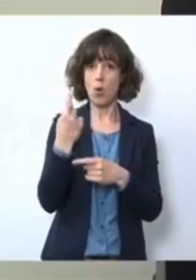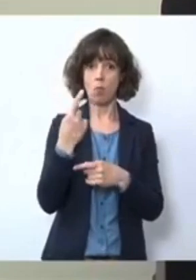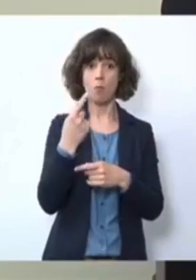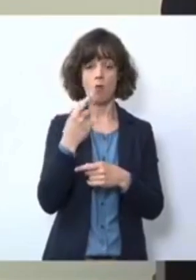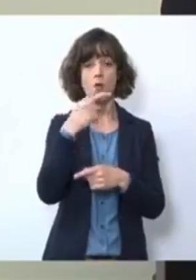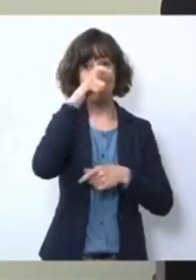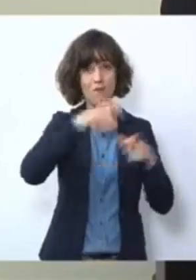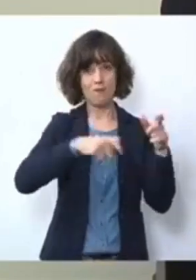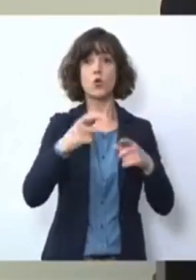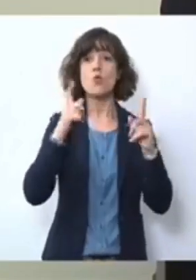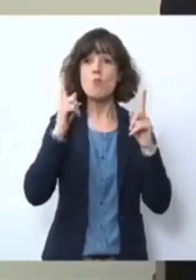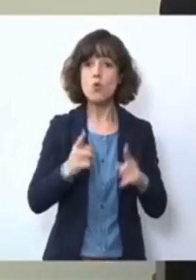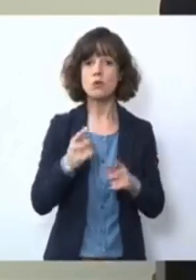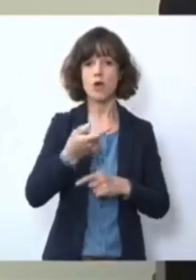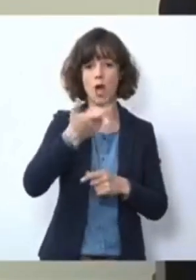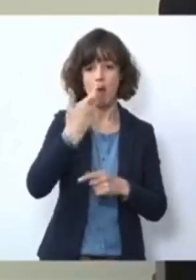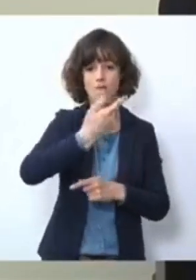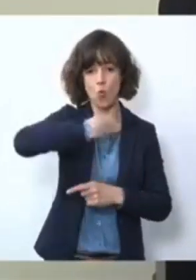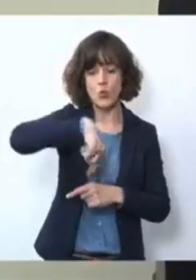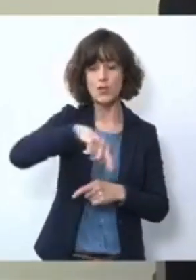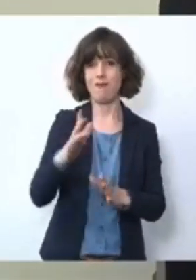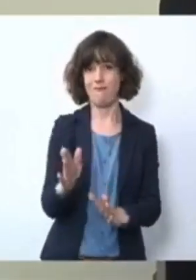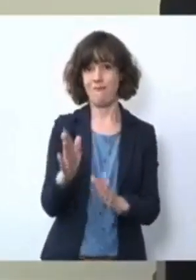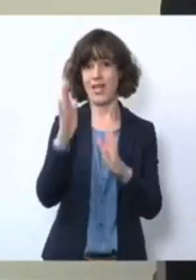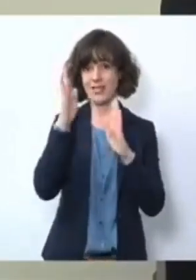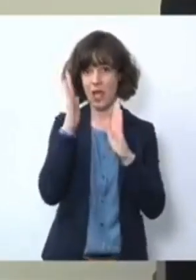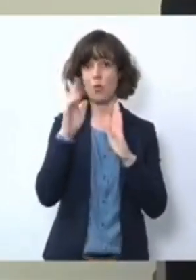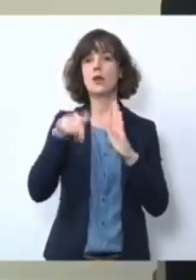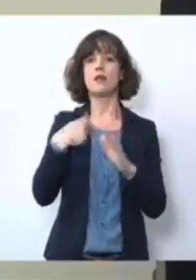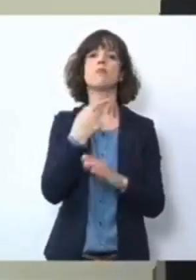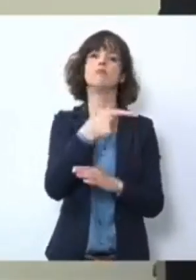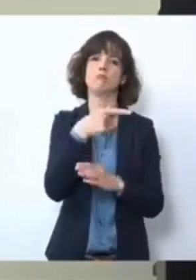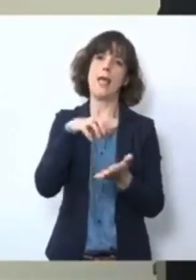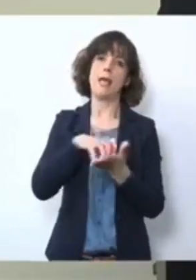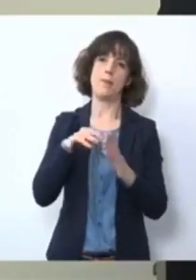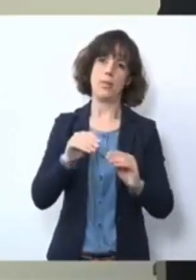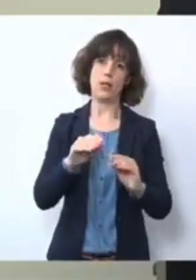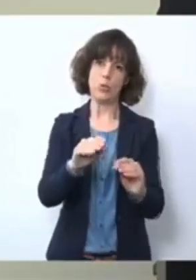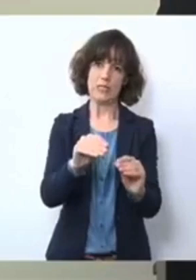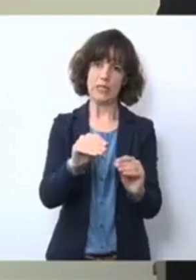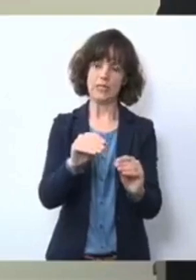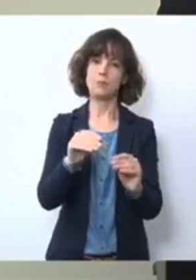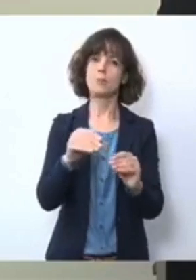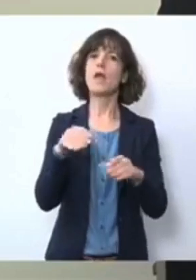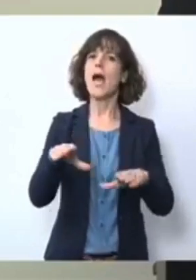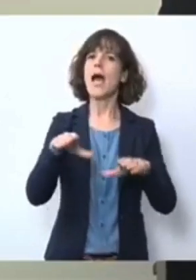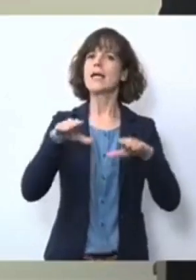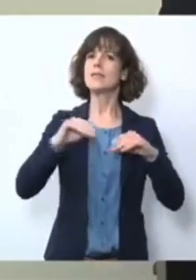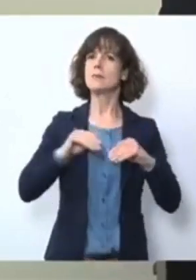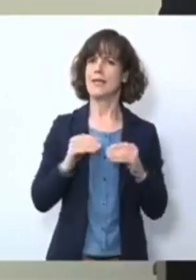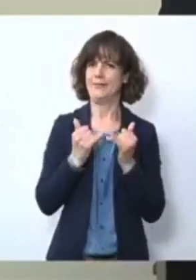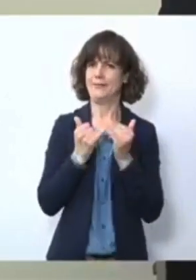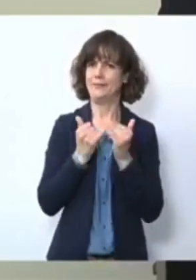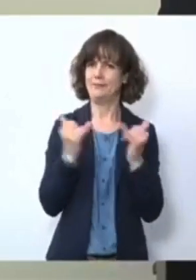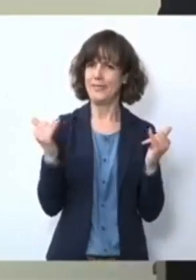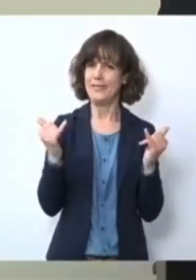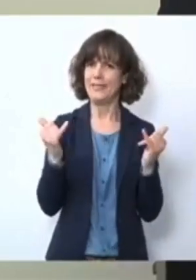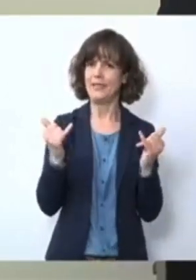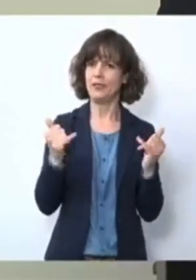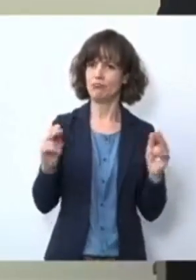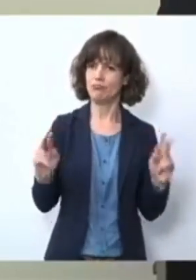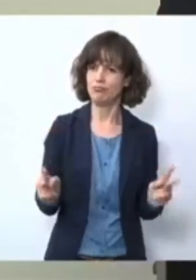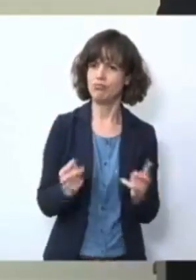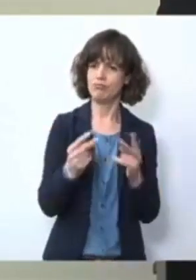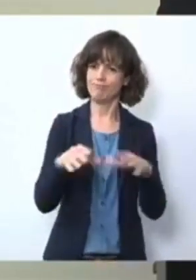eine solche Anwendung, weil sie nur dann auch genutzt wird. Die Akzeptanz kann vor allem aus unserer Sicht dadurch gefördert